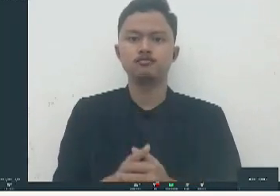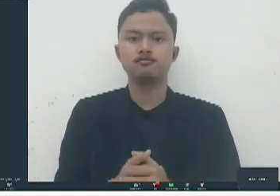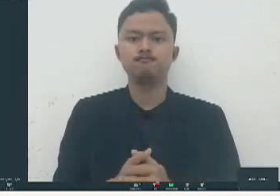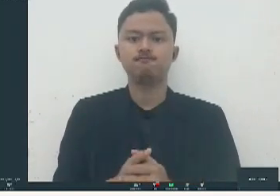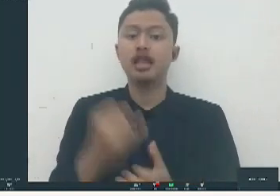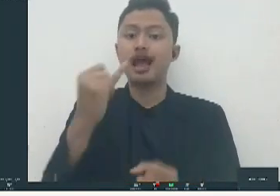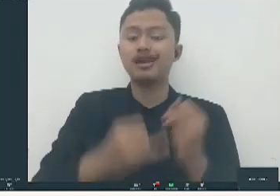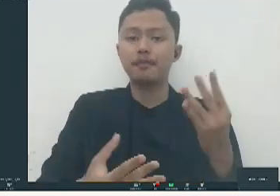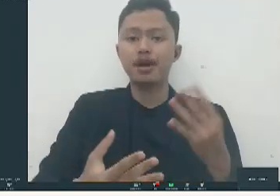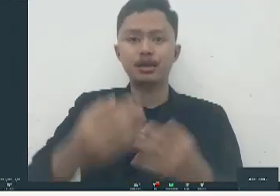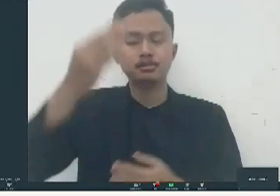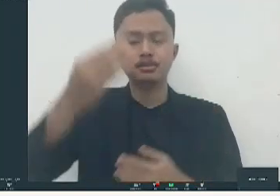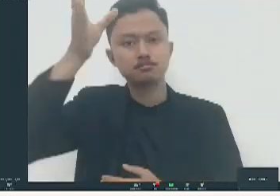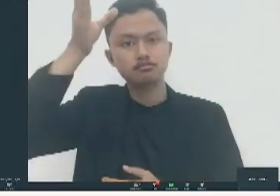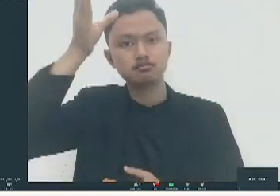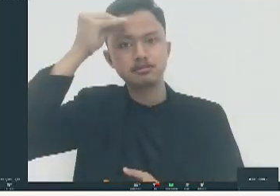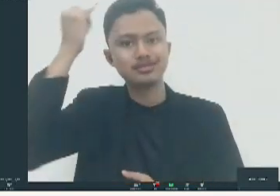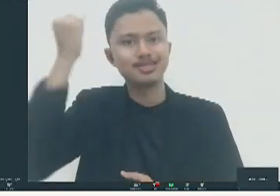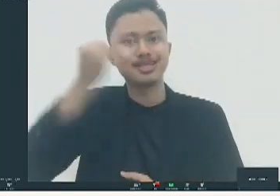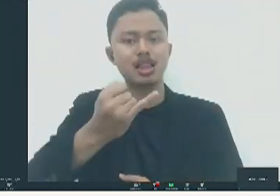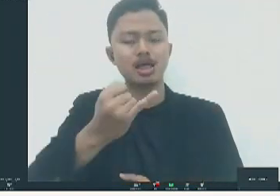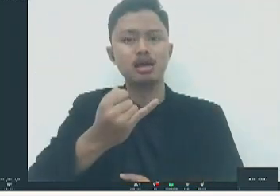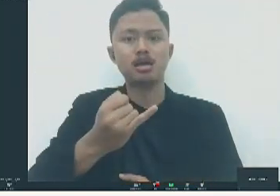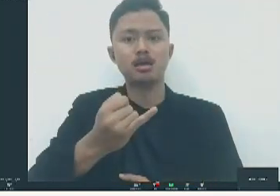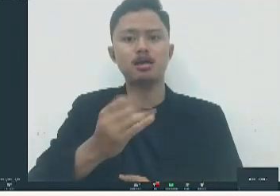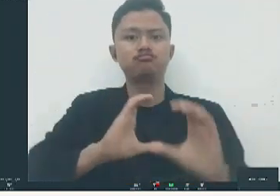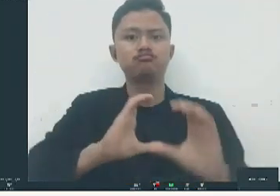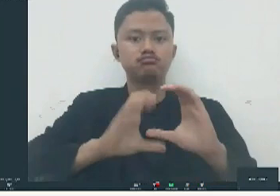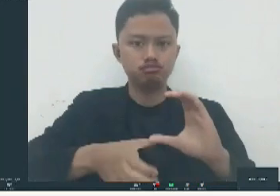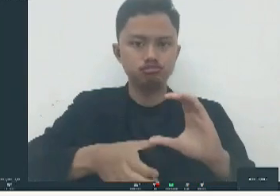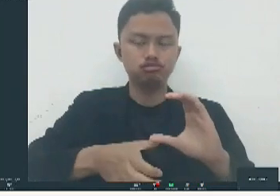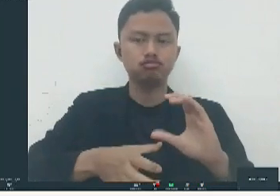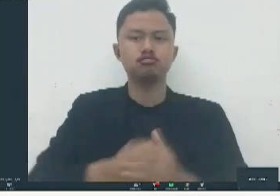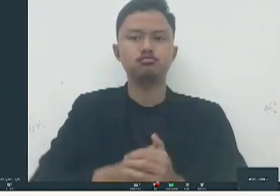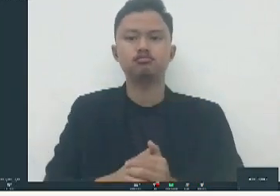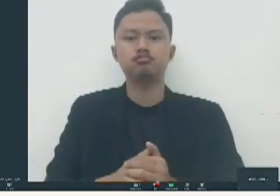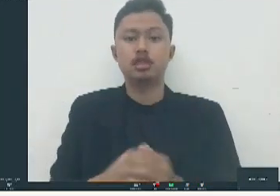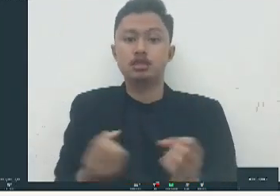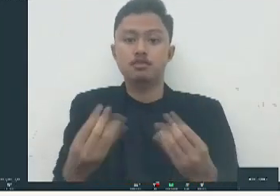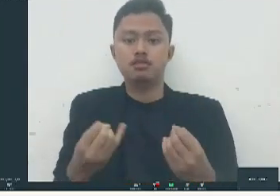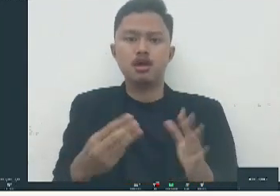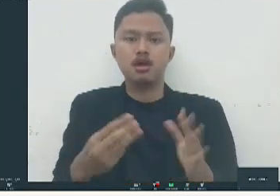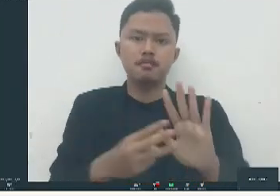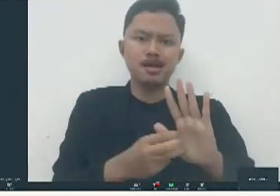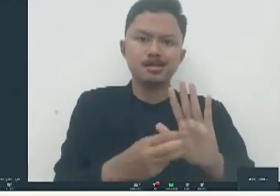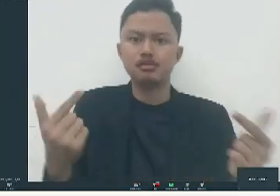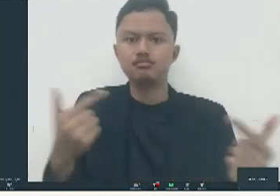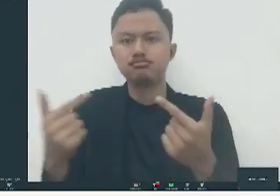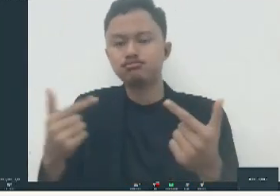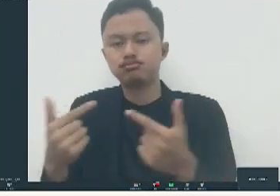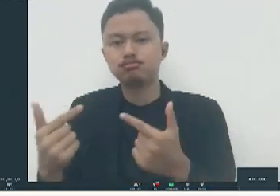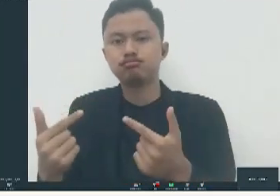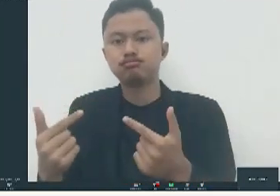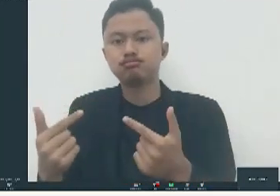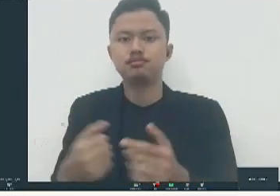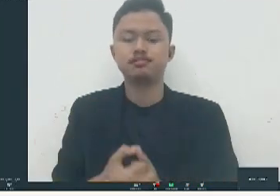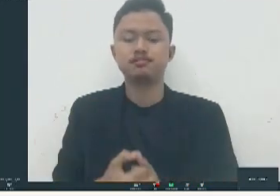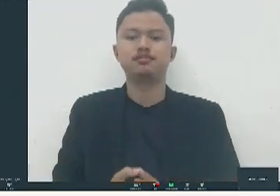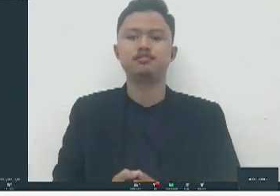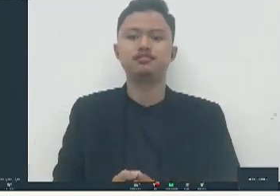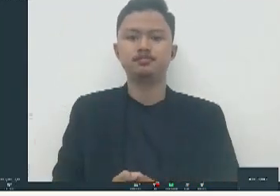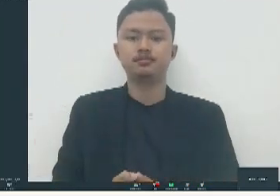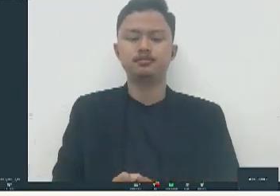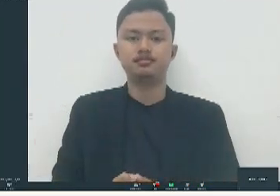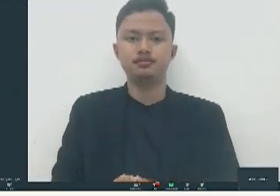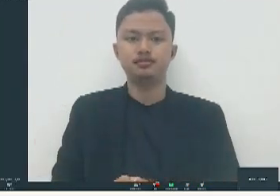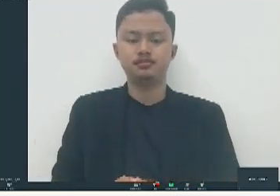paham ya akhirnya menjadi sebuah apa namanya kontroversi atau menjadi sebuah apa ya polemik begitu ya terus